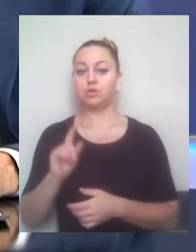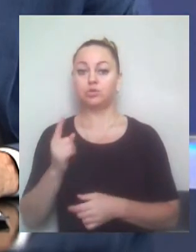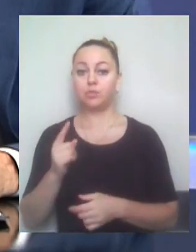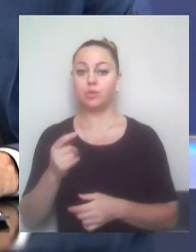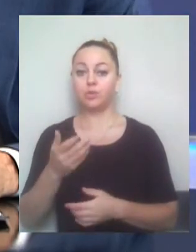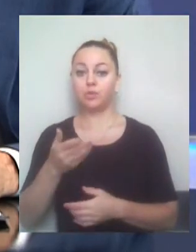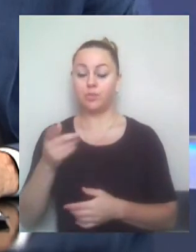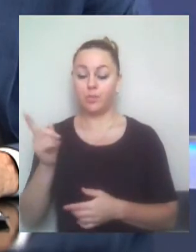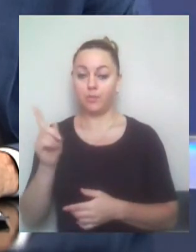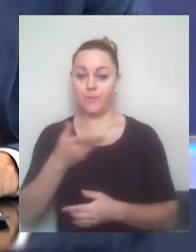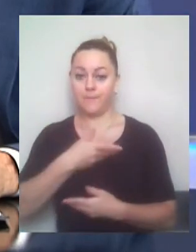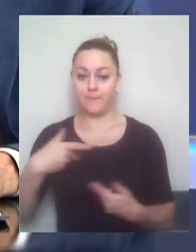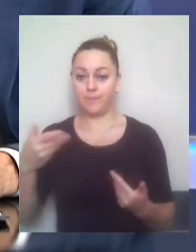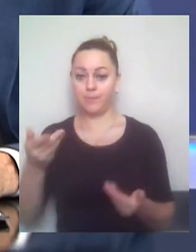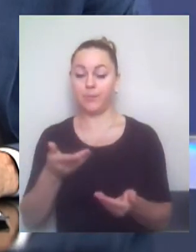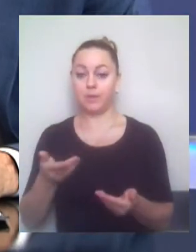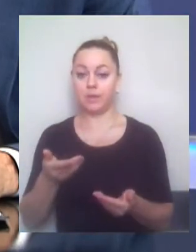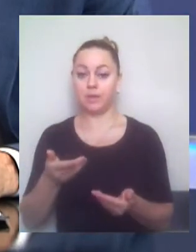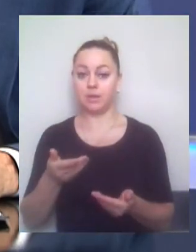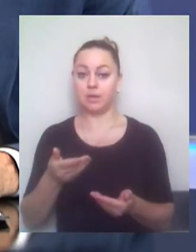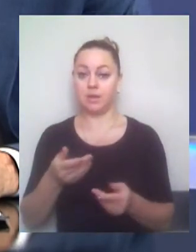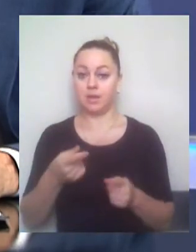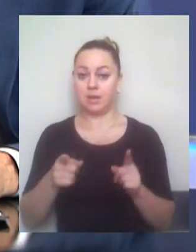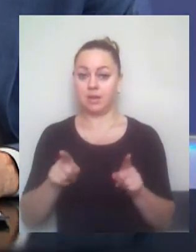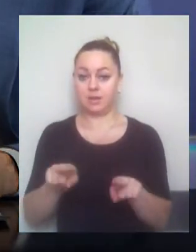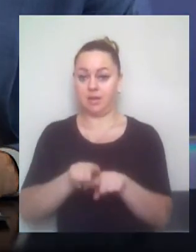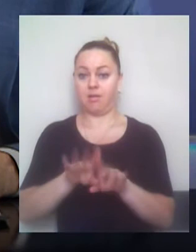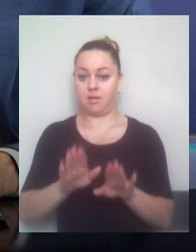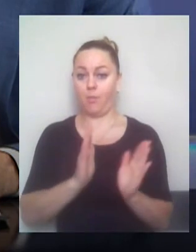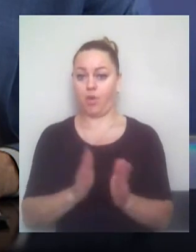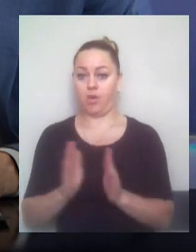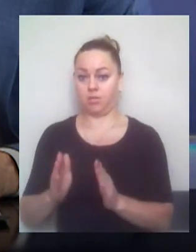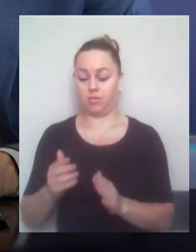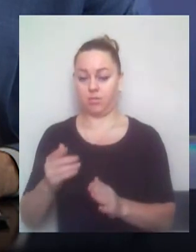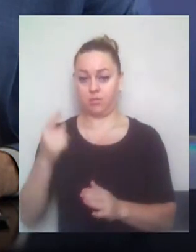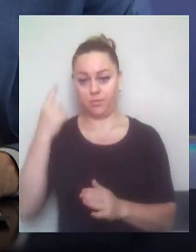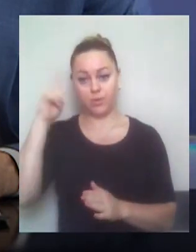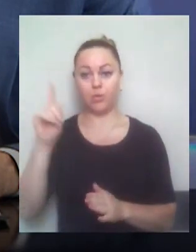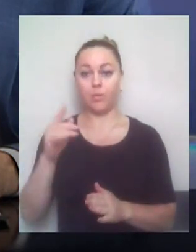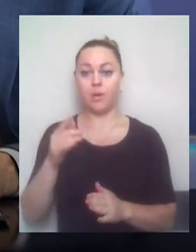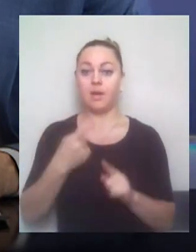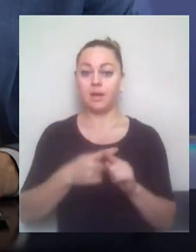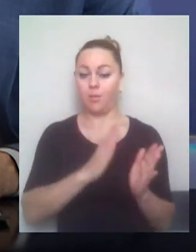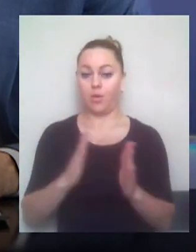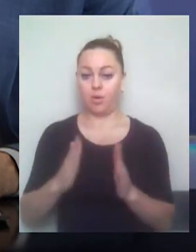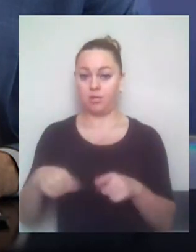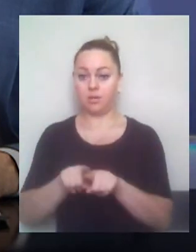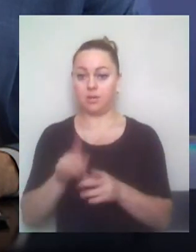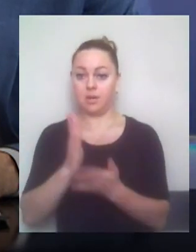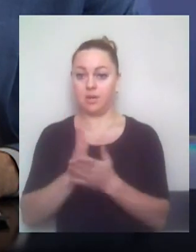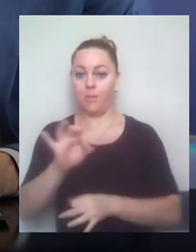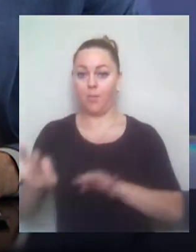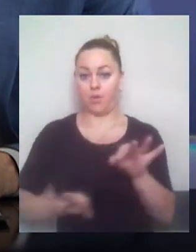такий порядок визначуємо. Цей порядок визначений експертами в сім'ясовному проєкті, який